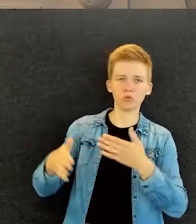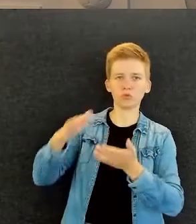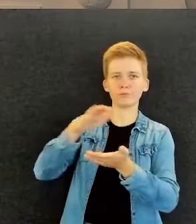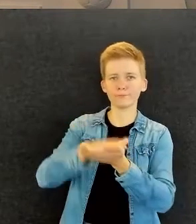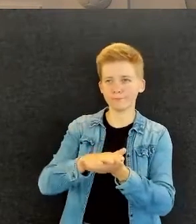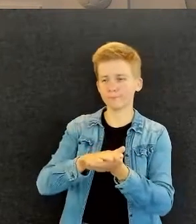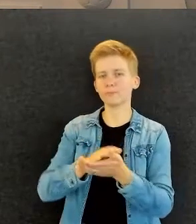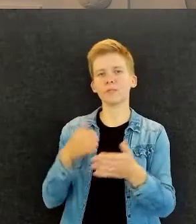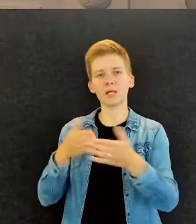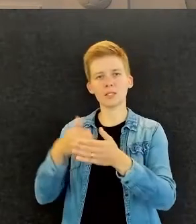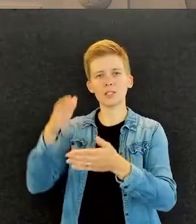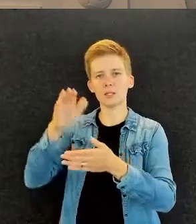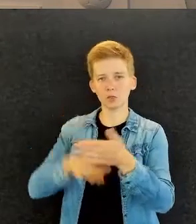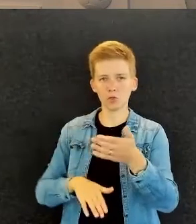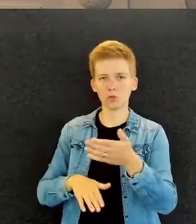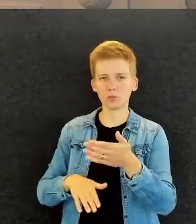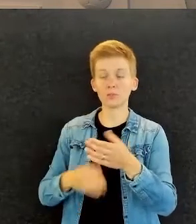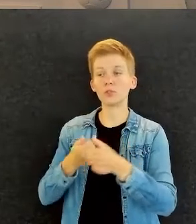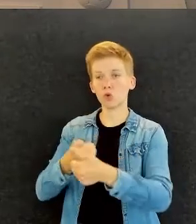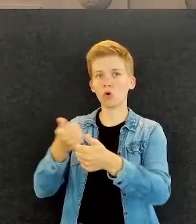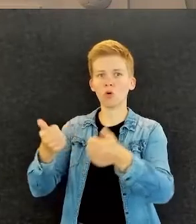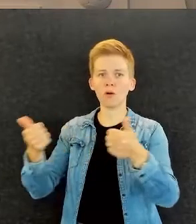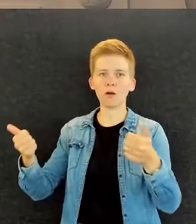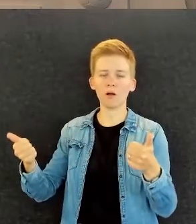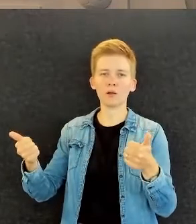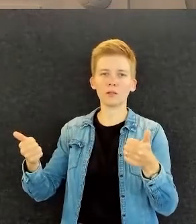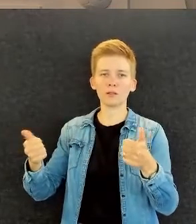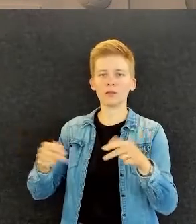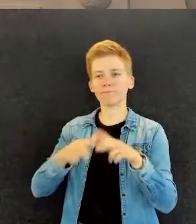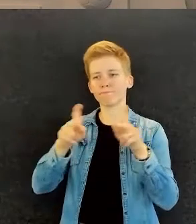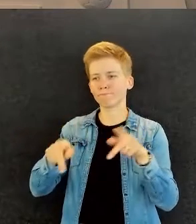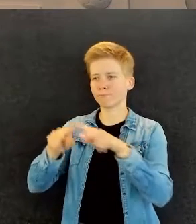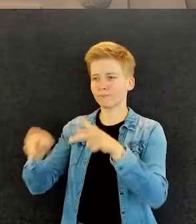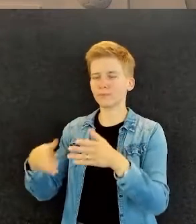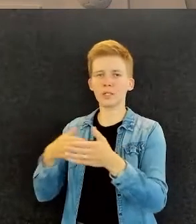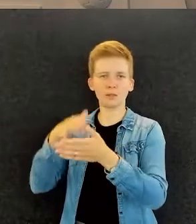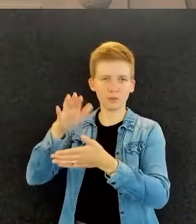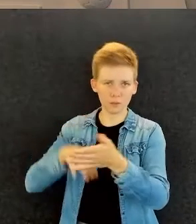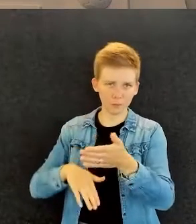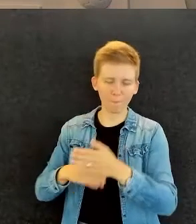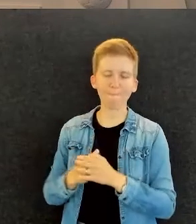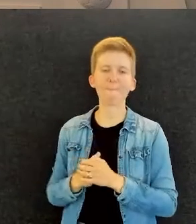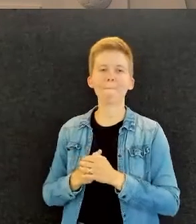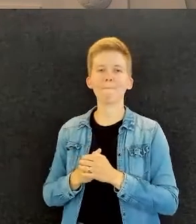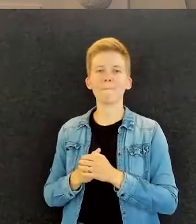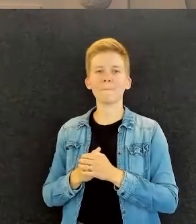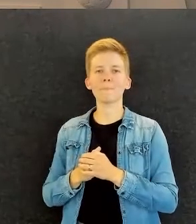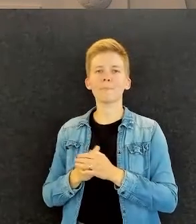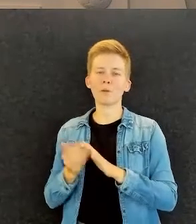jotka on esteettömät ja se koskee kaikkia. Joten se on yksi sellainen ihan fundamentaali juttu.